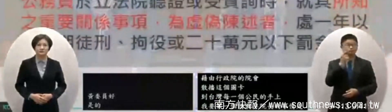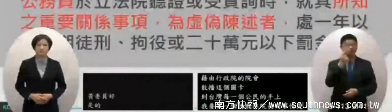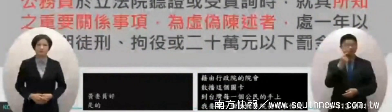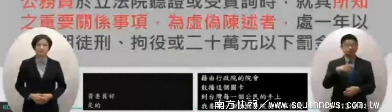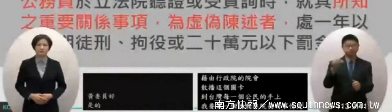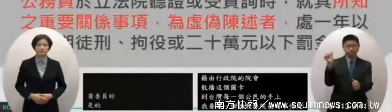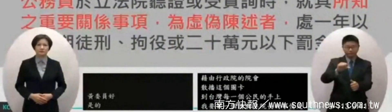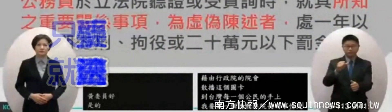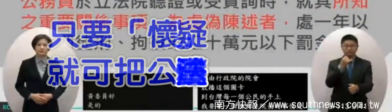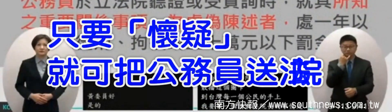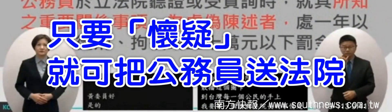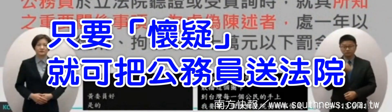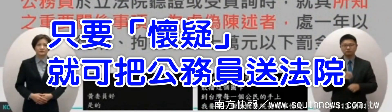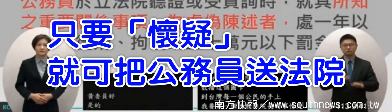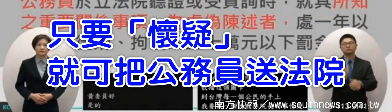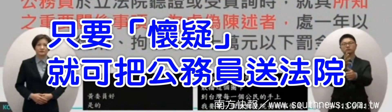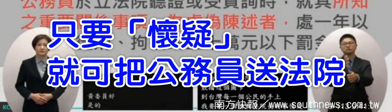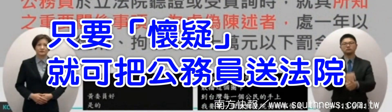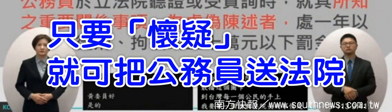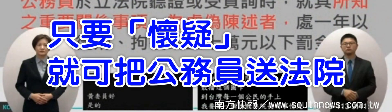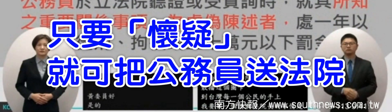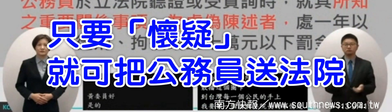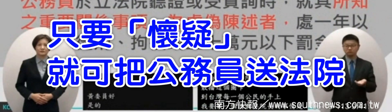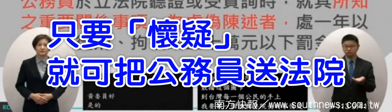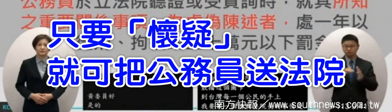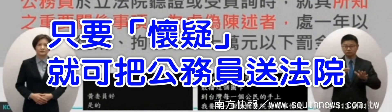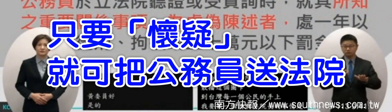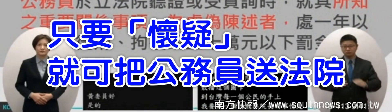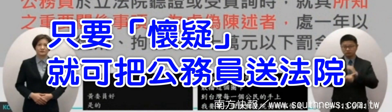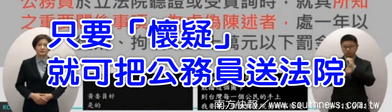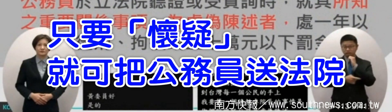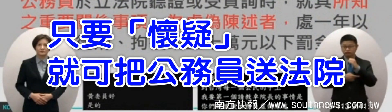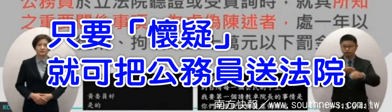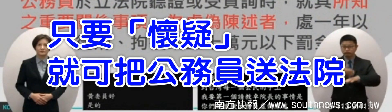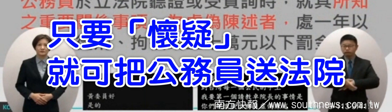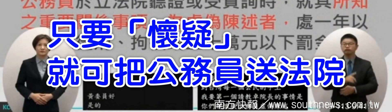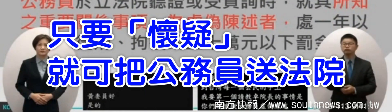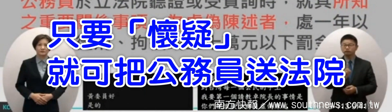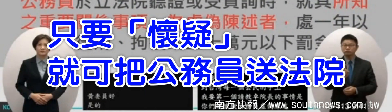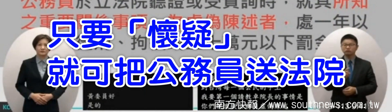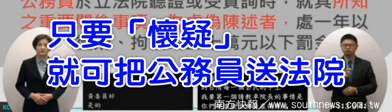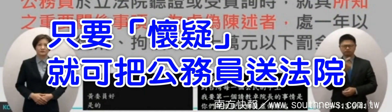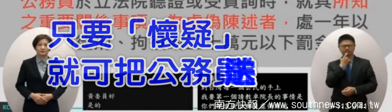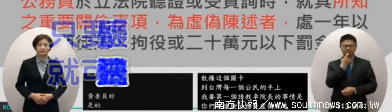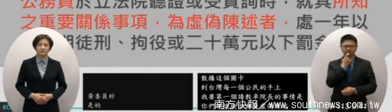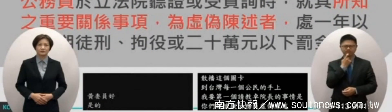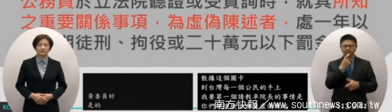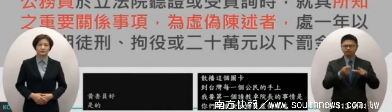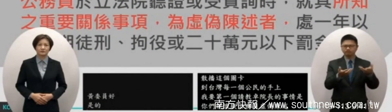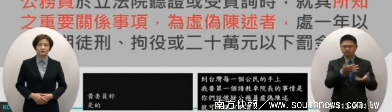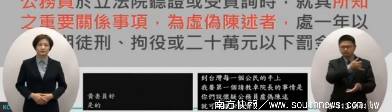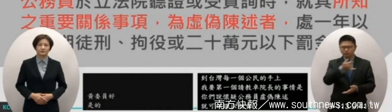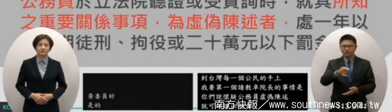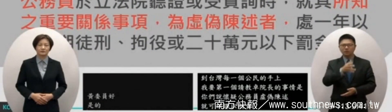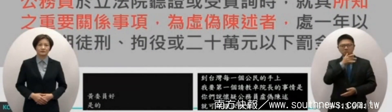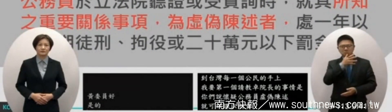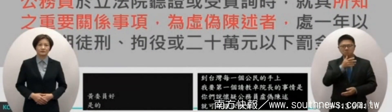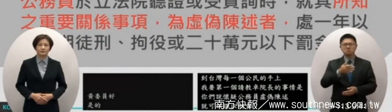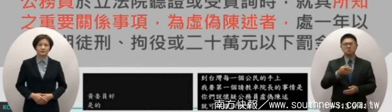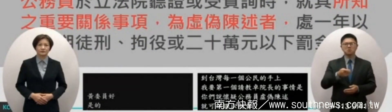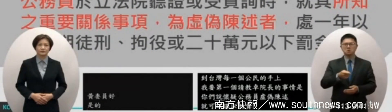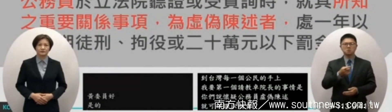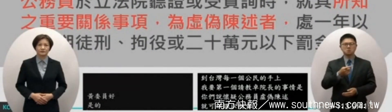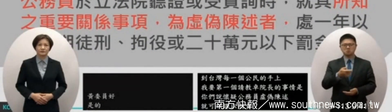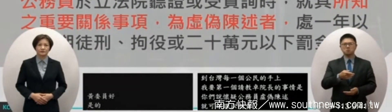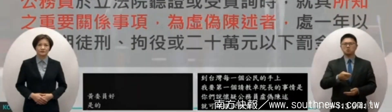意行責請問目前所通過的法律有哪一個懷疑公務員虛偽陳述就可以刻意